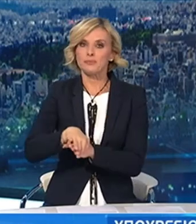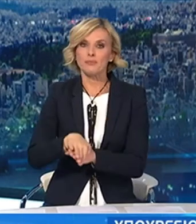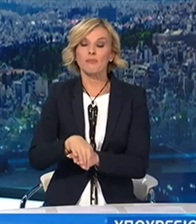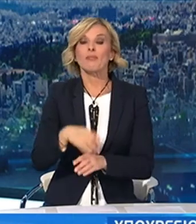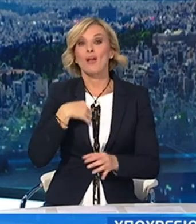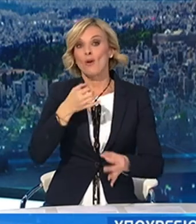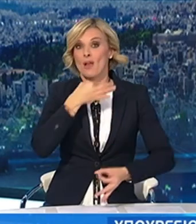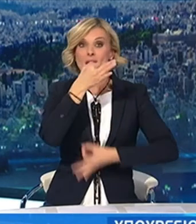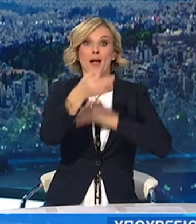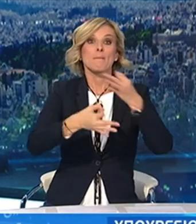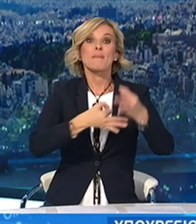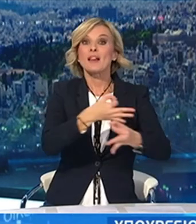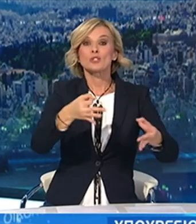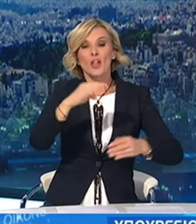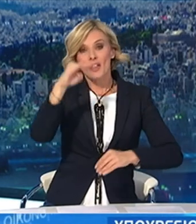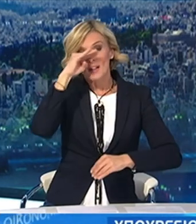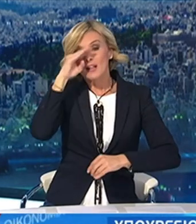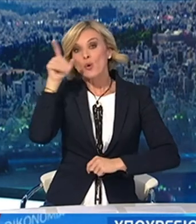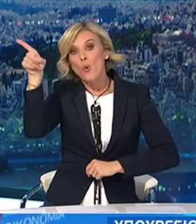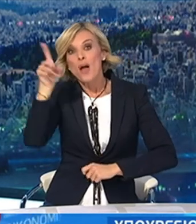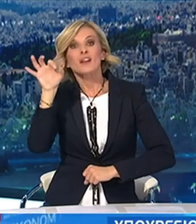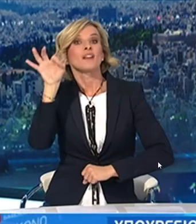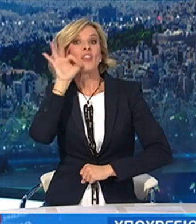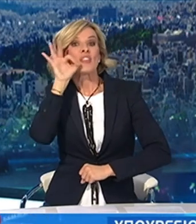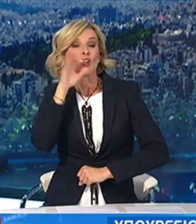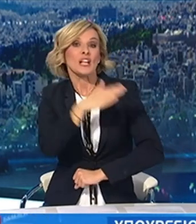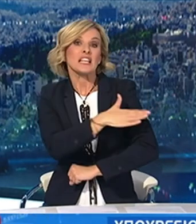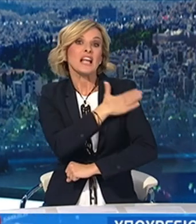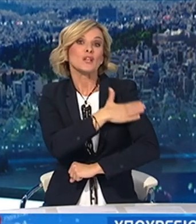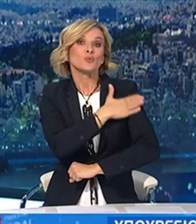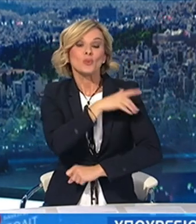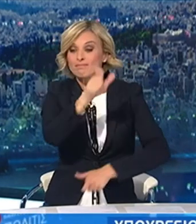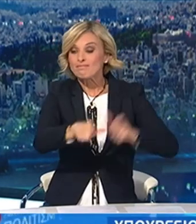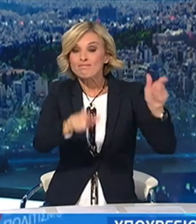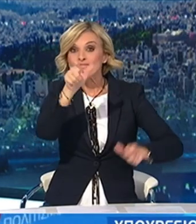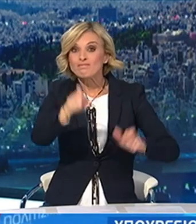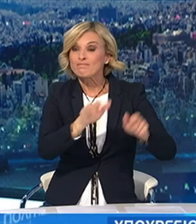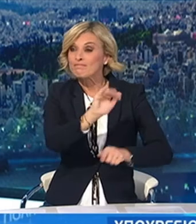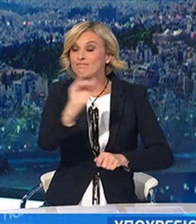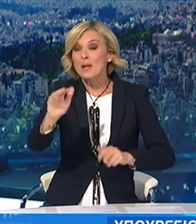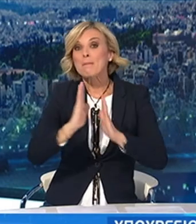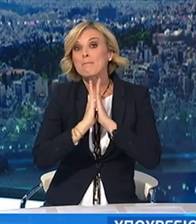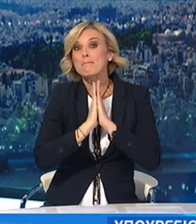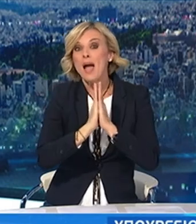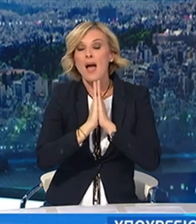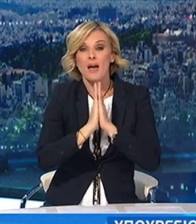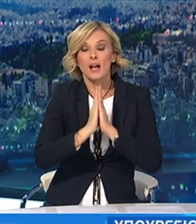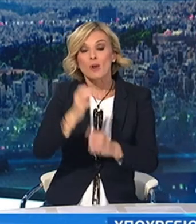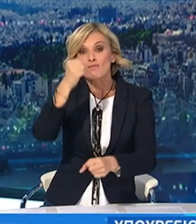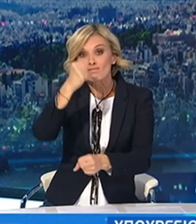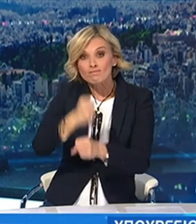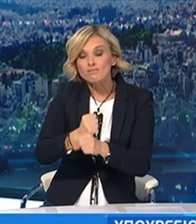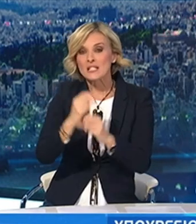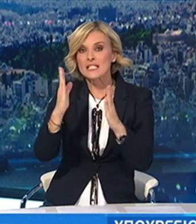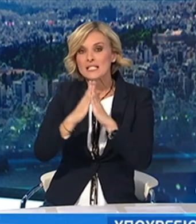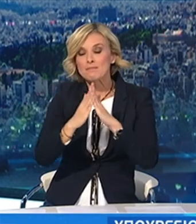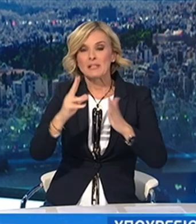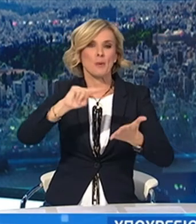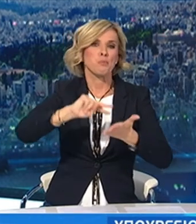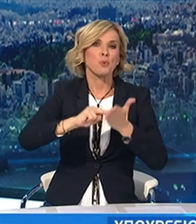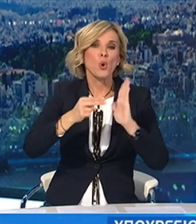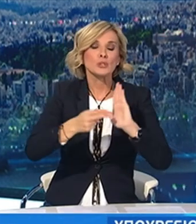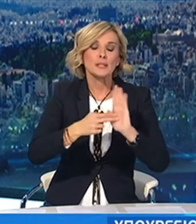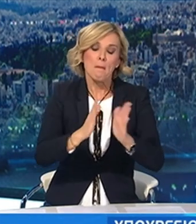των Ιωαννίνων, της Θεσσαλονίκης και της Καστοριάς τους οποίους καλούμε να παραμείνουν σε πλήρη εγρήγορση και να είναι ιδιαίτερα